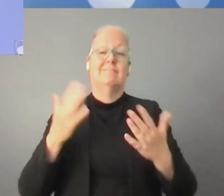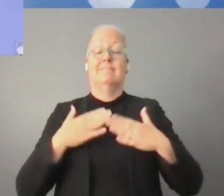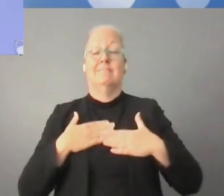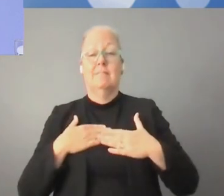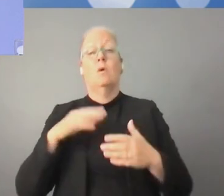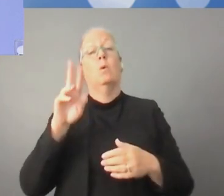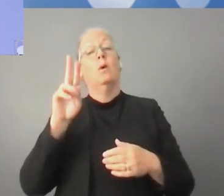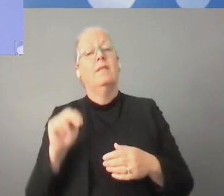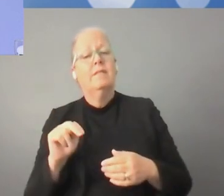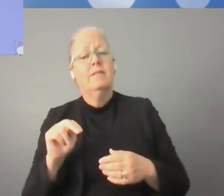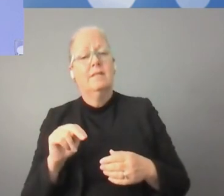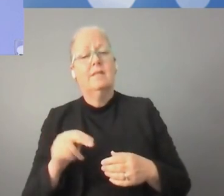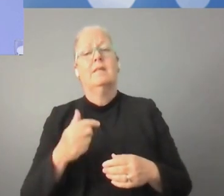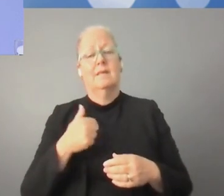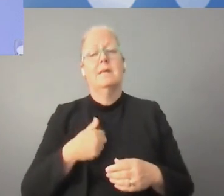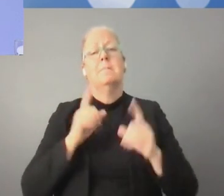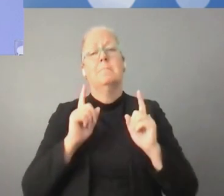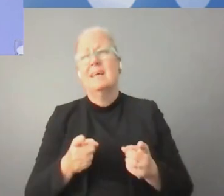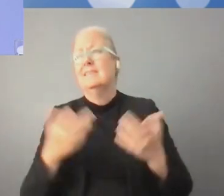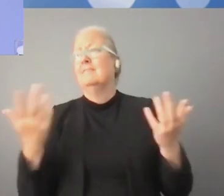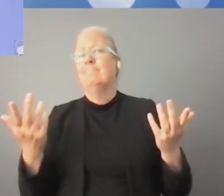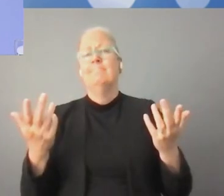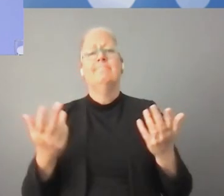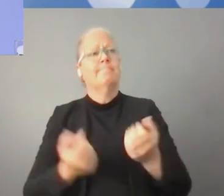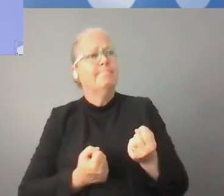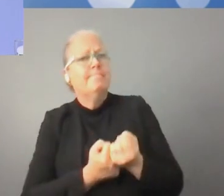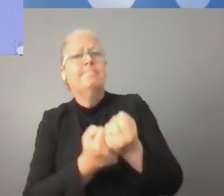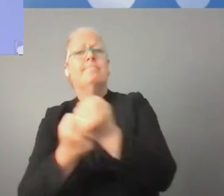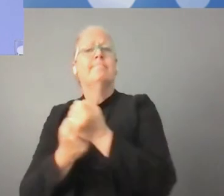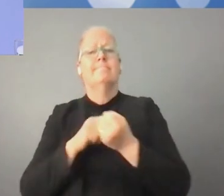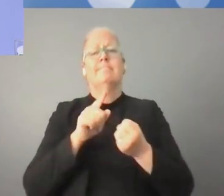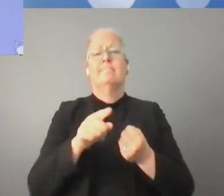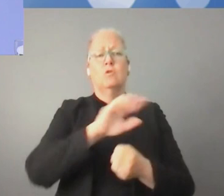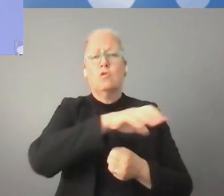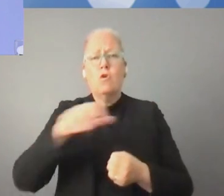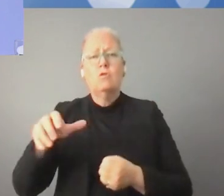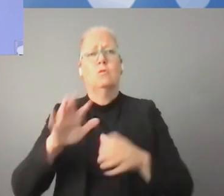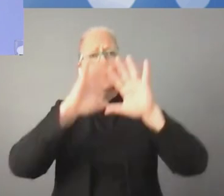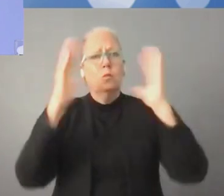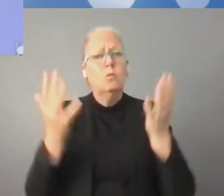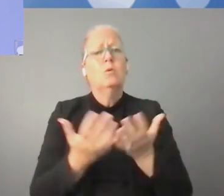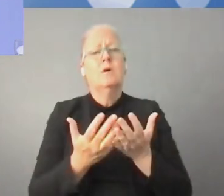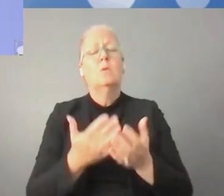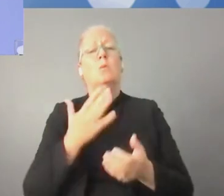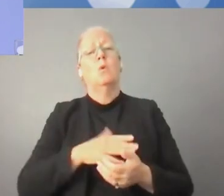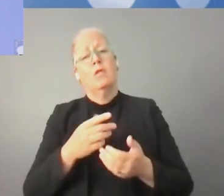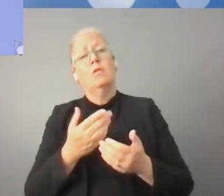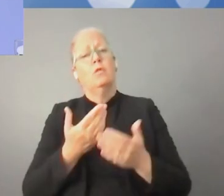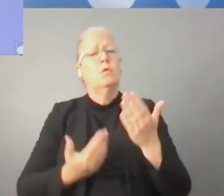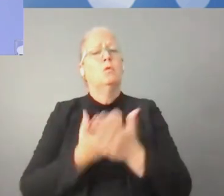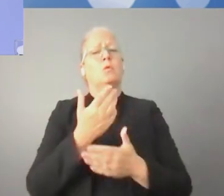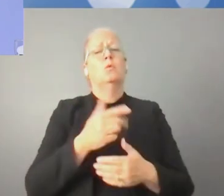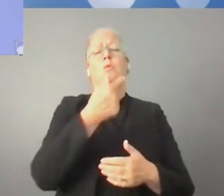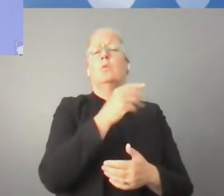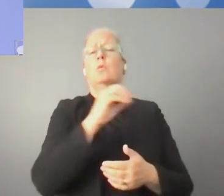نتأكد أن هيئة الأمم المتحدة تفعل ما بوسعها من